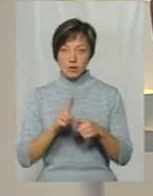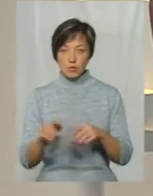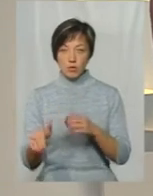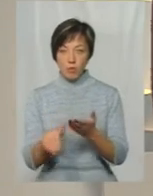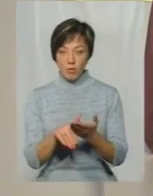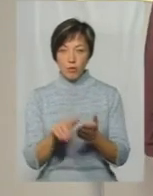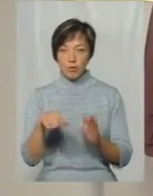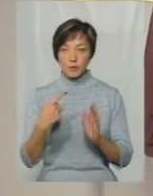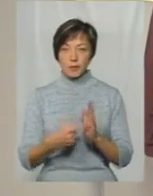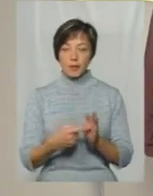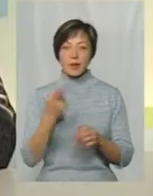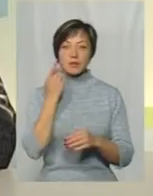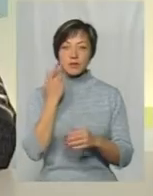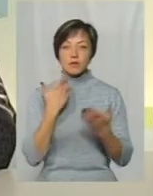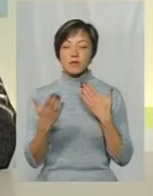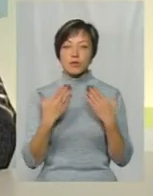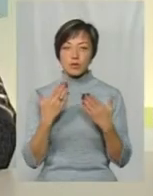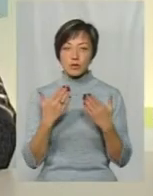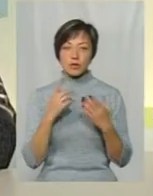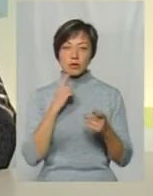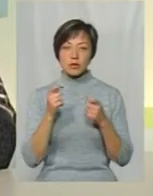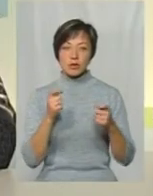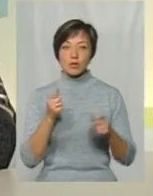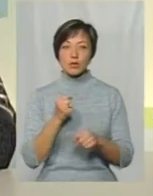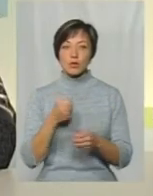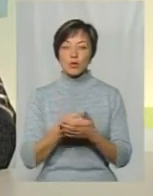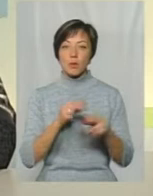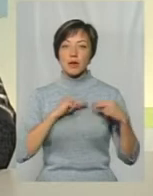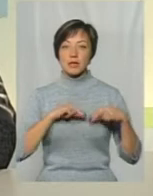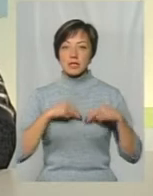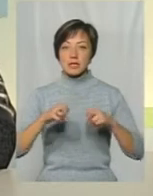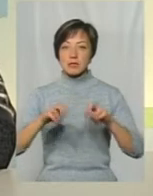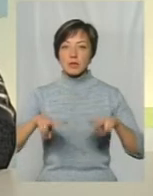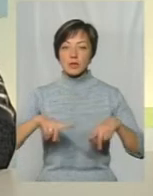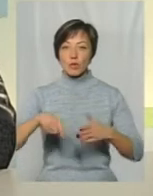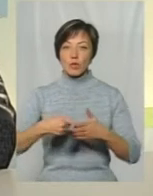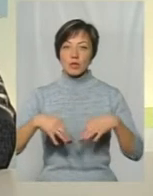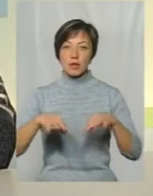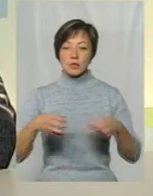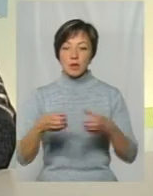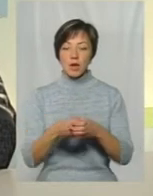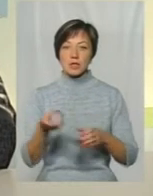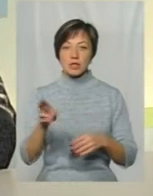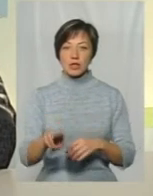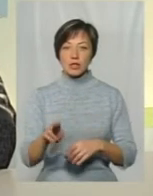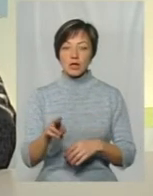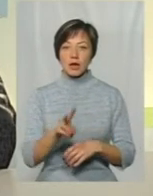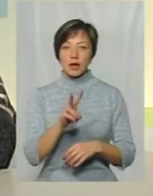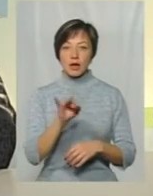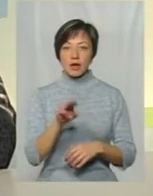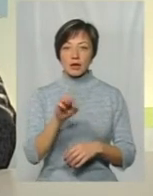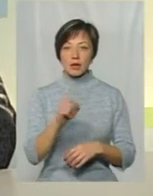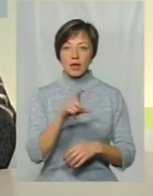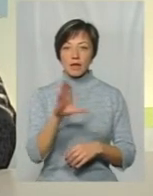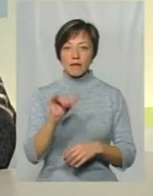допомогу Я завжди відносилася дуже насторожена до працівників спецкомунтрансу Поясню В бригаді залишився Китаєвич Леонід, який